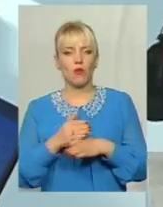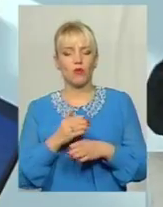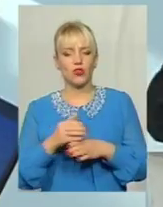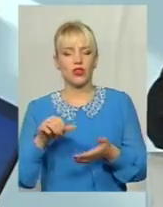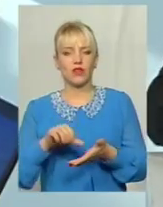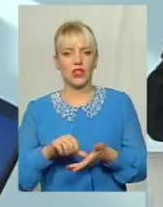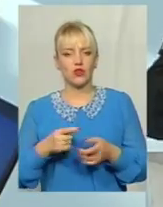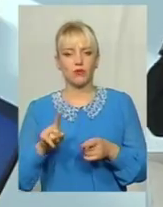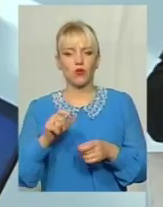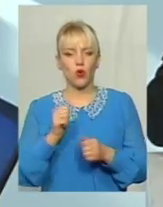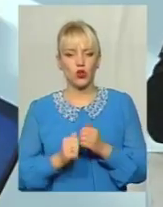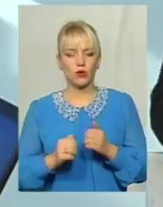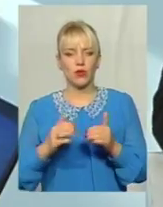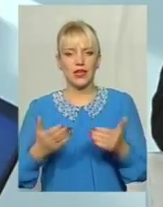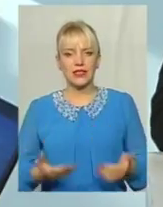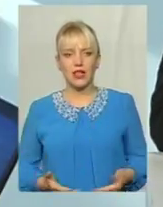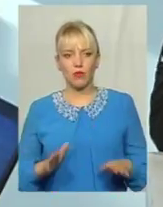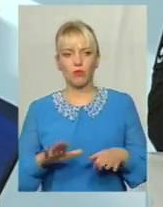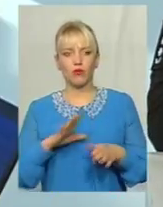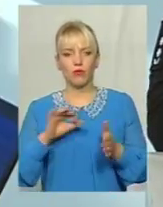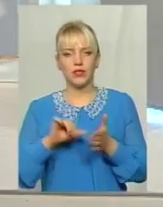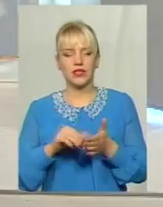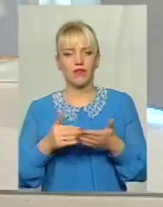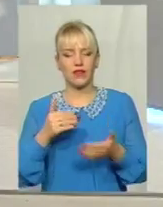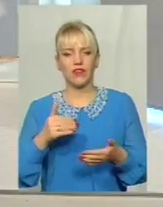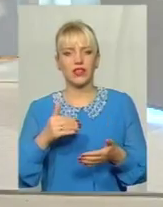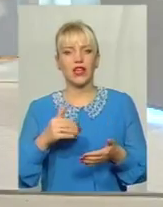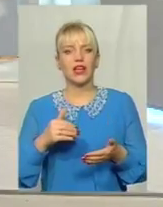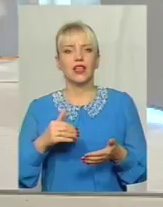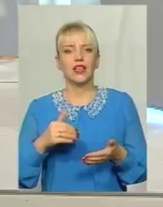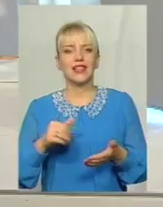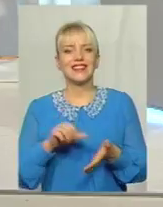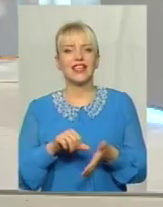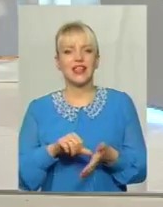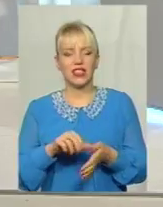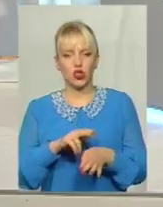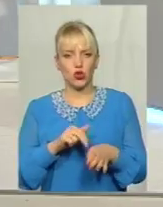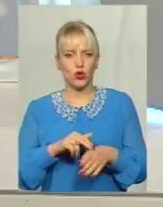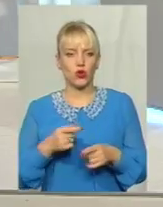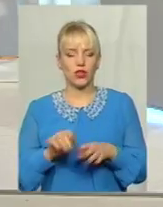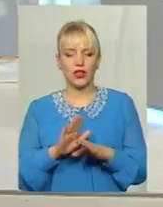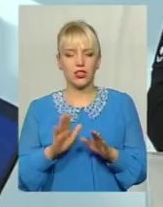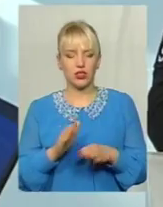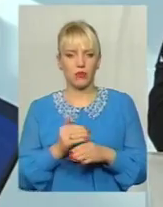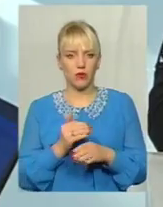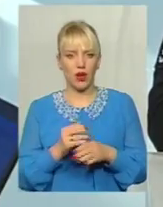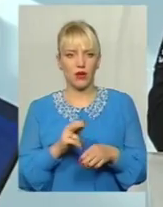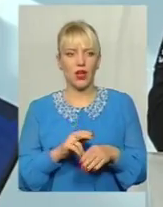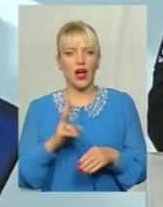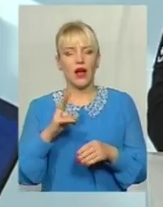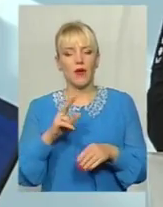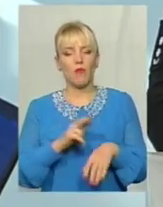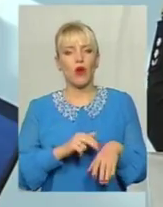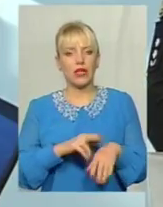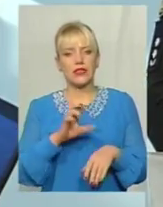в кожному населеному пункті Був представник дільничного Хай він допомагає Не лише дільничному Наприклад, в тому самому старості в